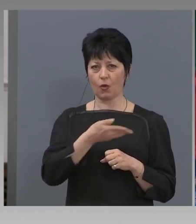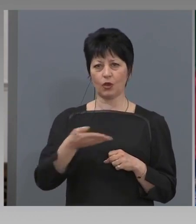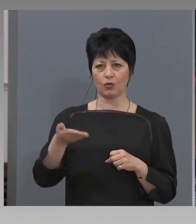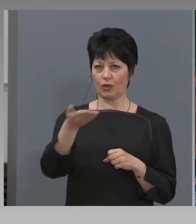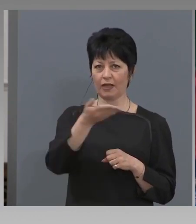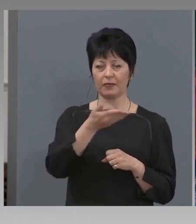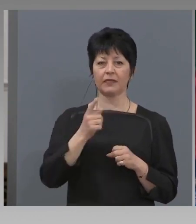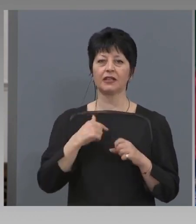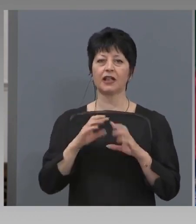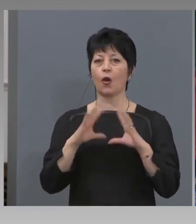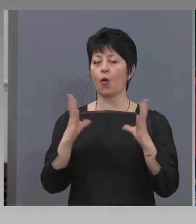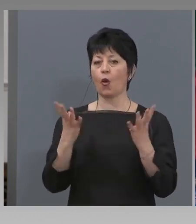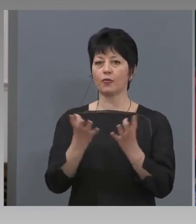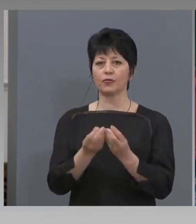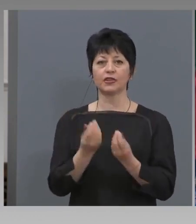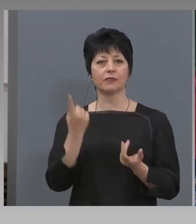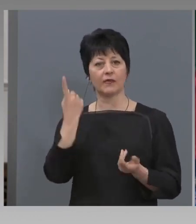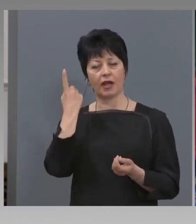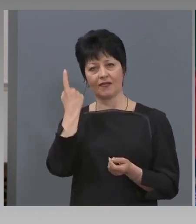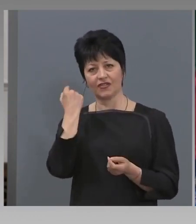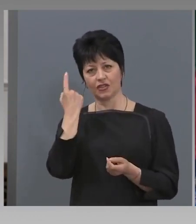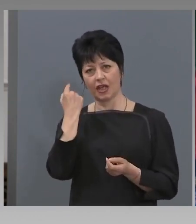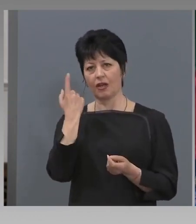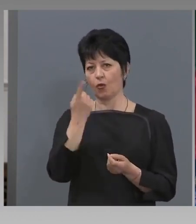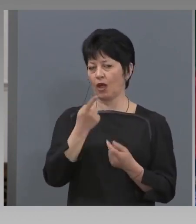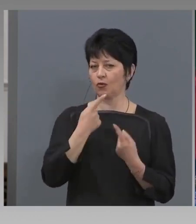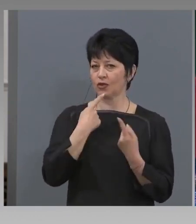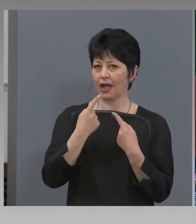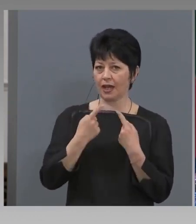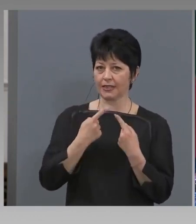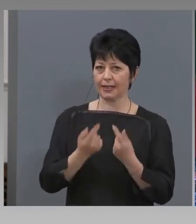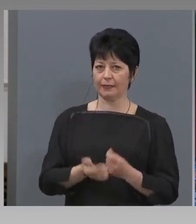да обобщиме това, което вчера те казах.